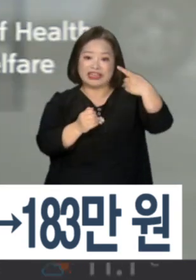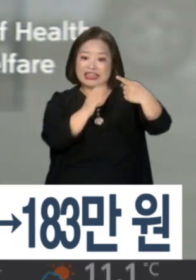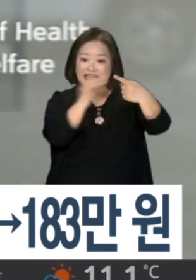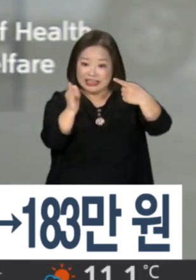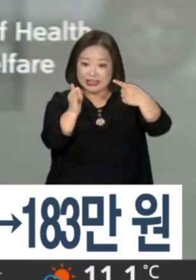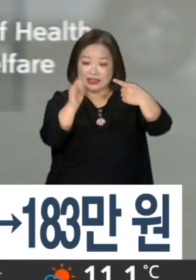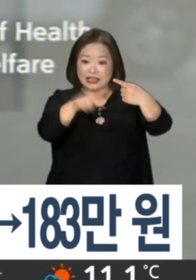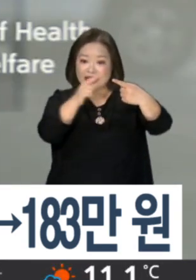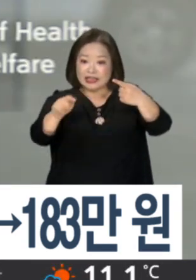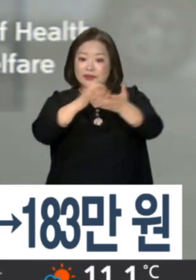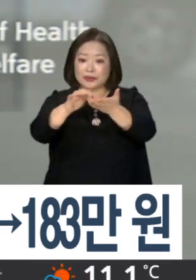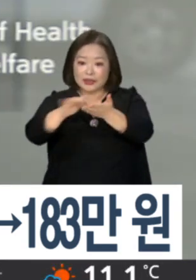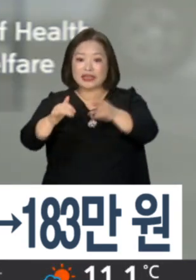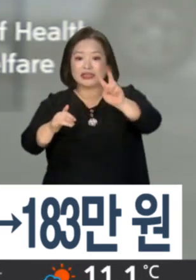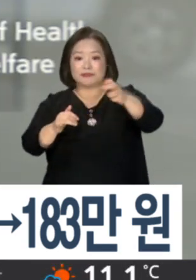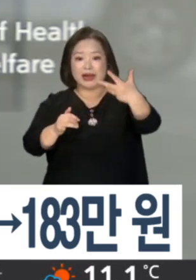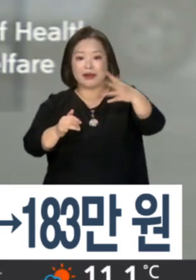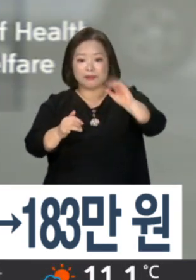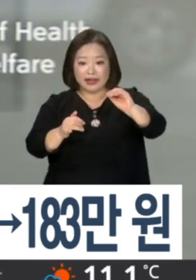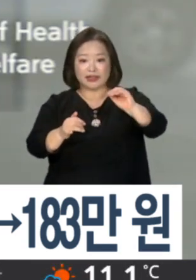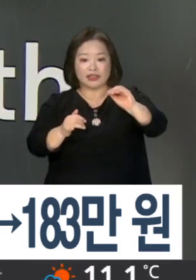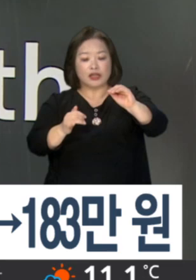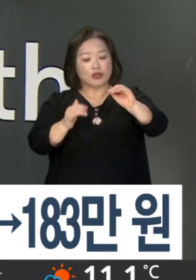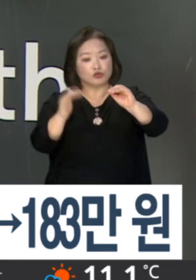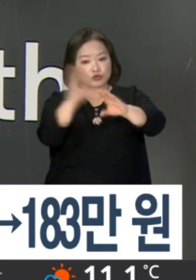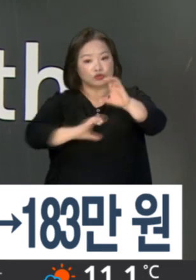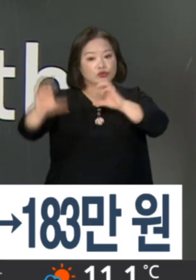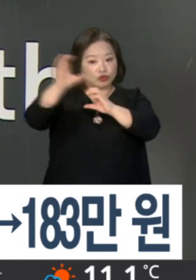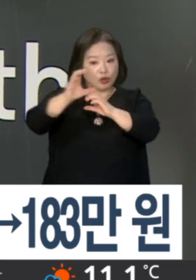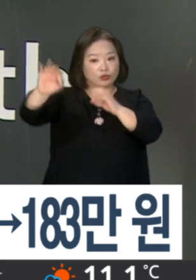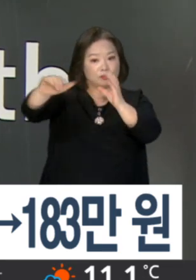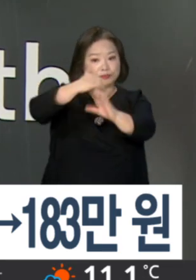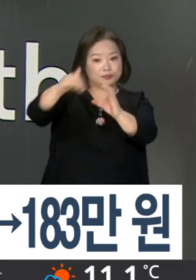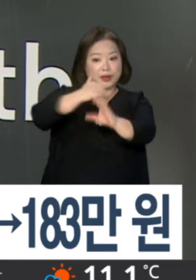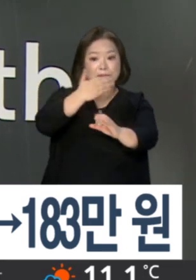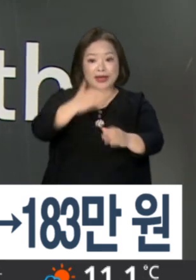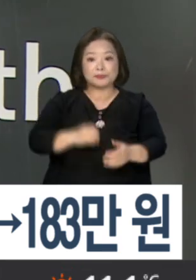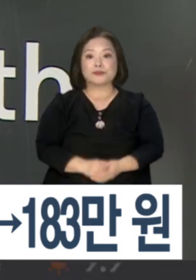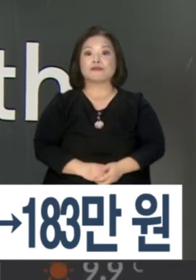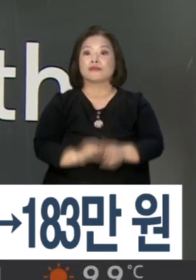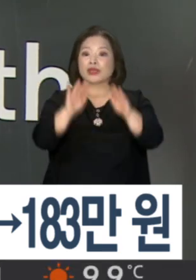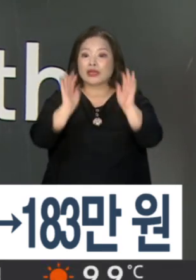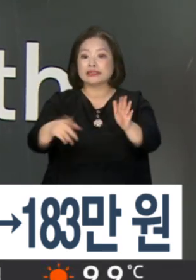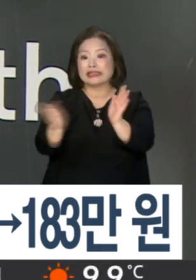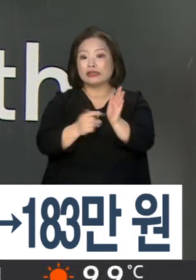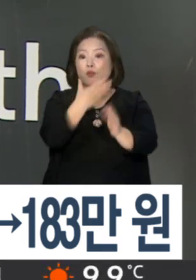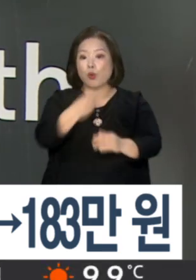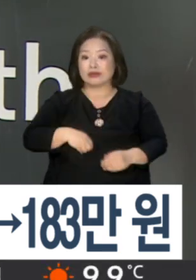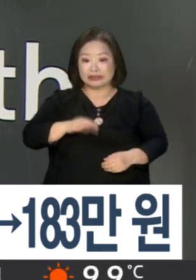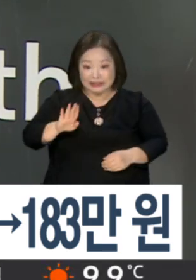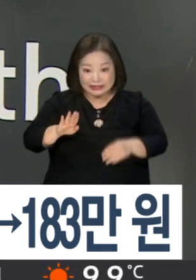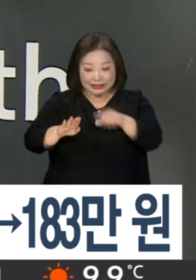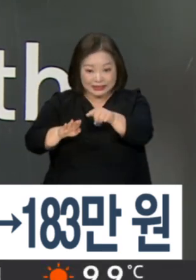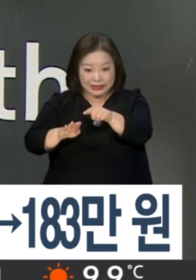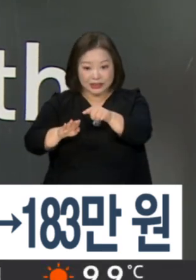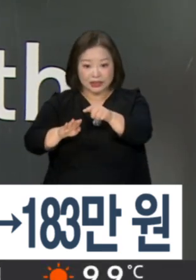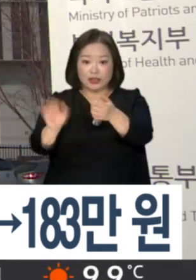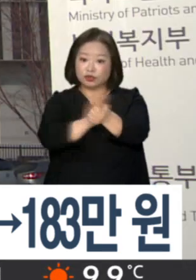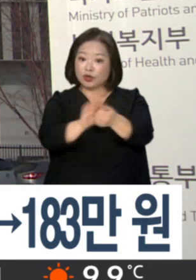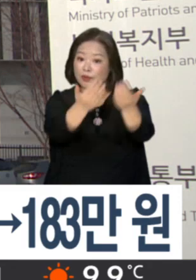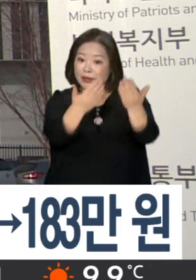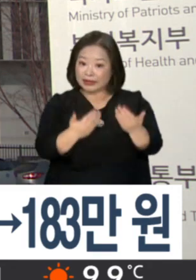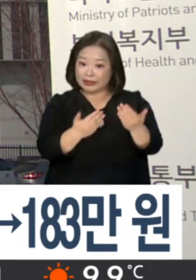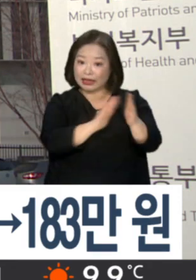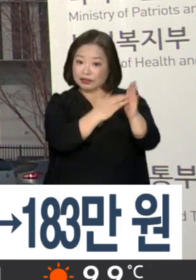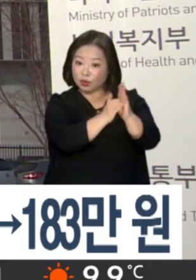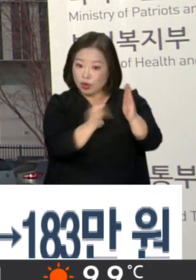늘 때마다 28만 6천9백원이 추가로 지급됩니다. 한편 긴급복지생계지원금을 받는 가구를